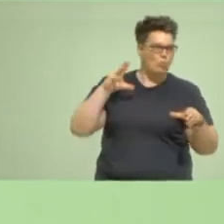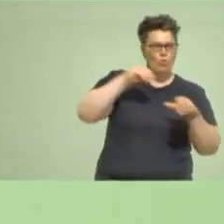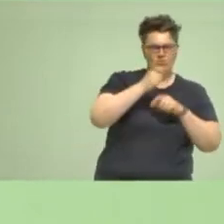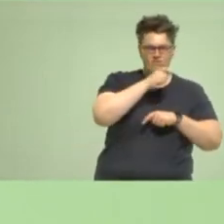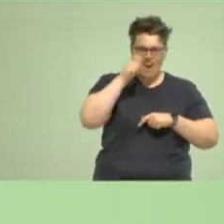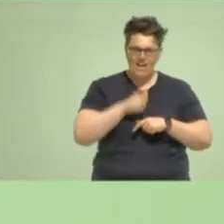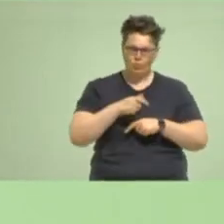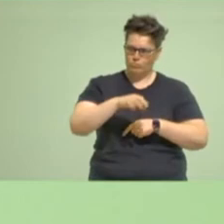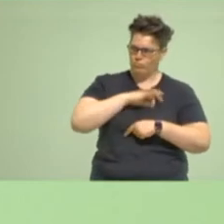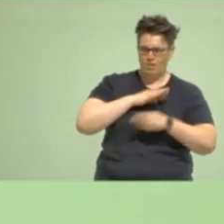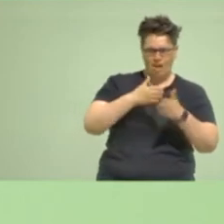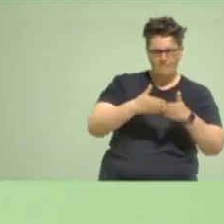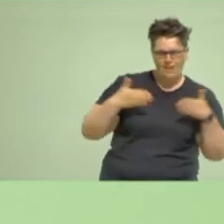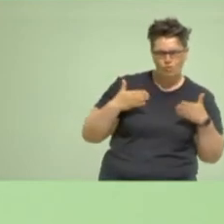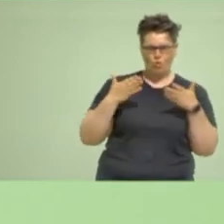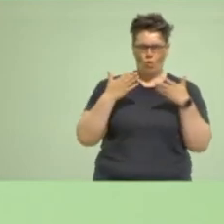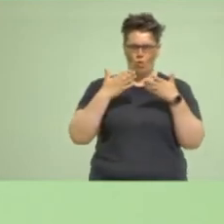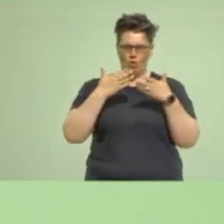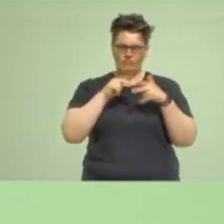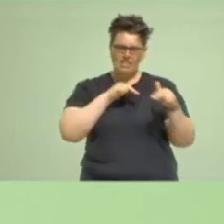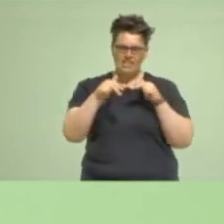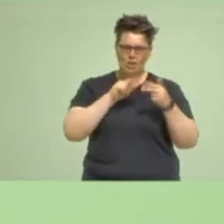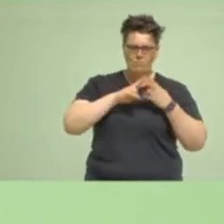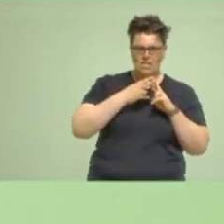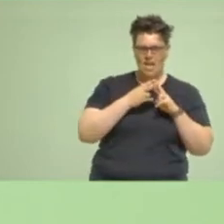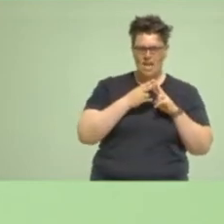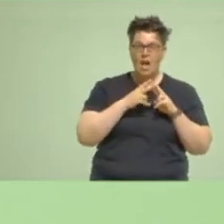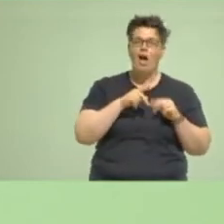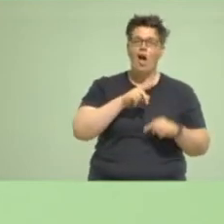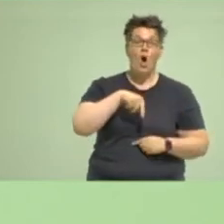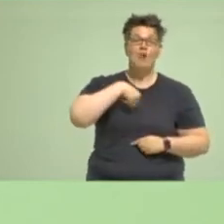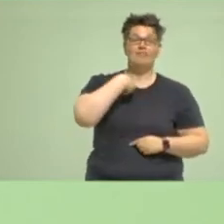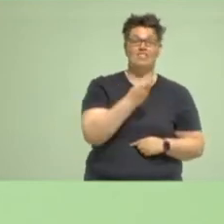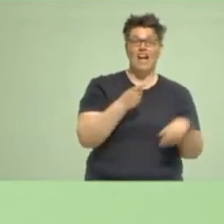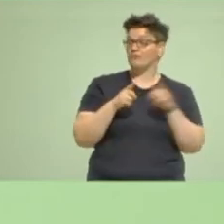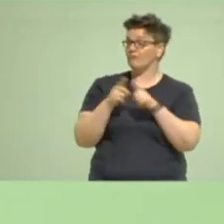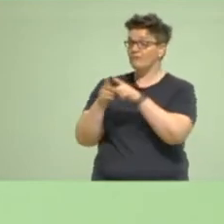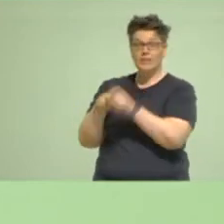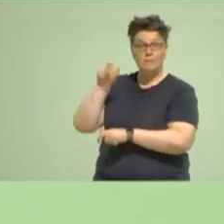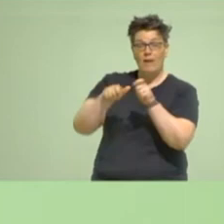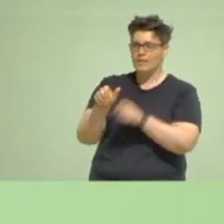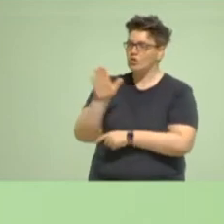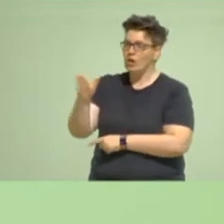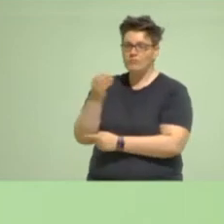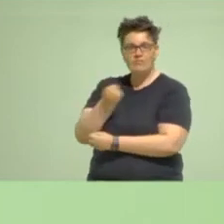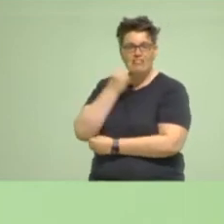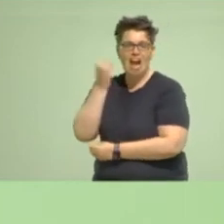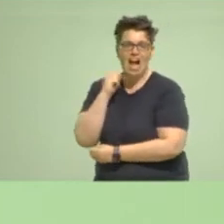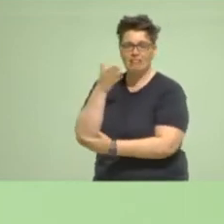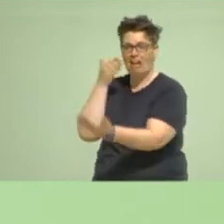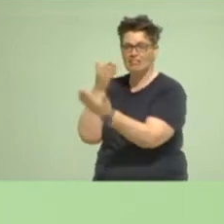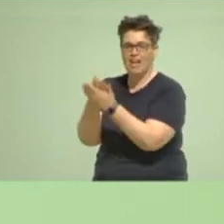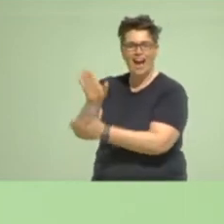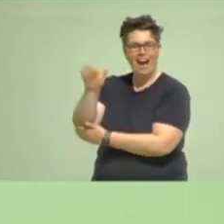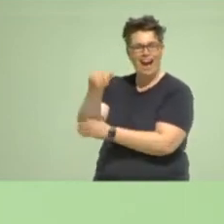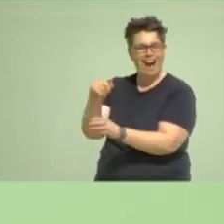Fraktion, als mögliche Regierungsmitglieder sich verabschieden aus den Lebensalltagen der Menschen. Und darum